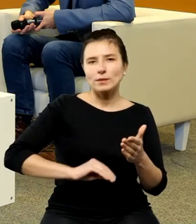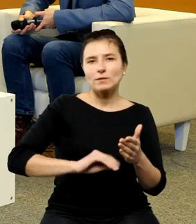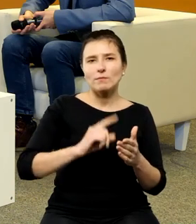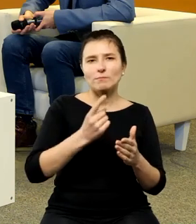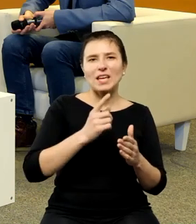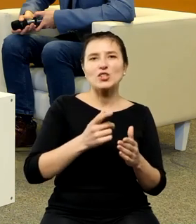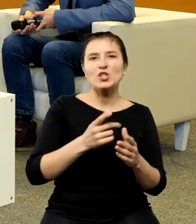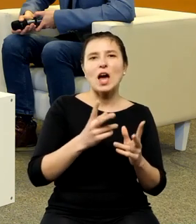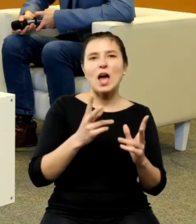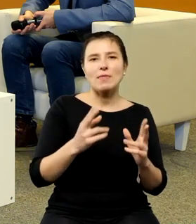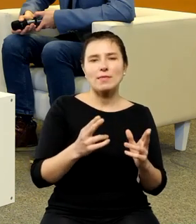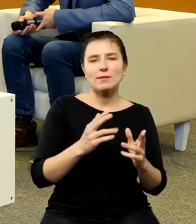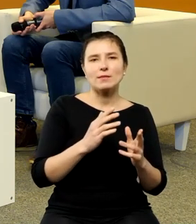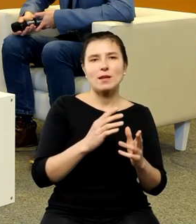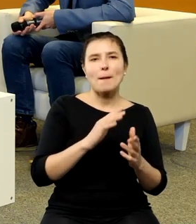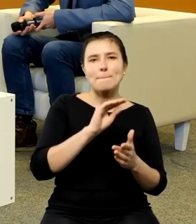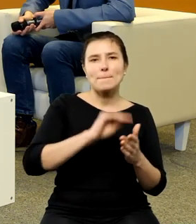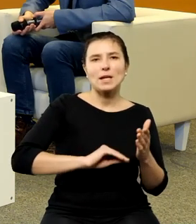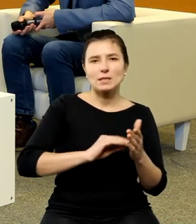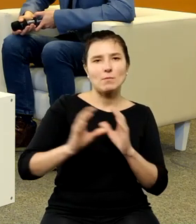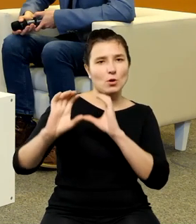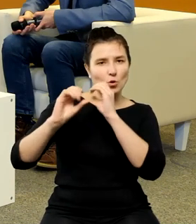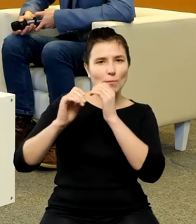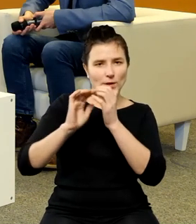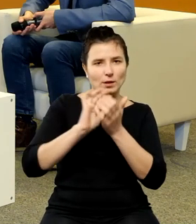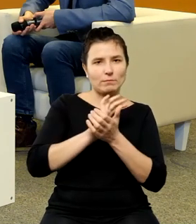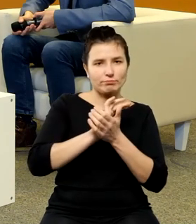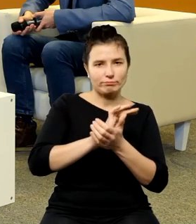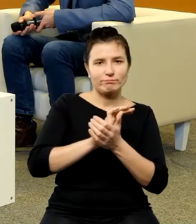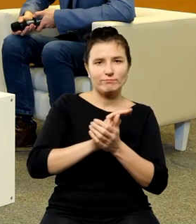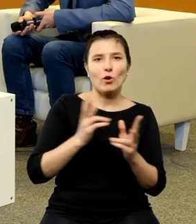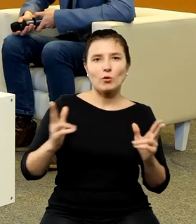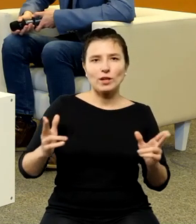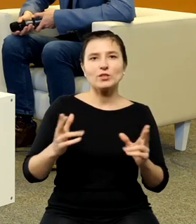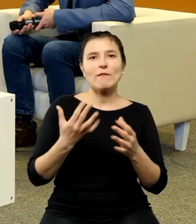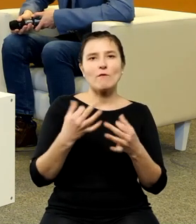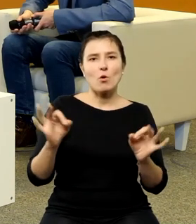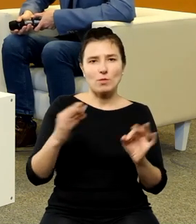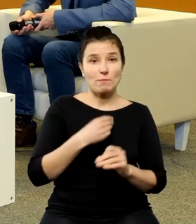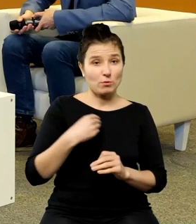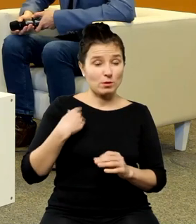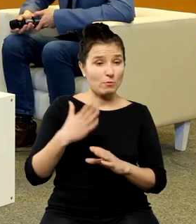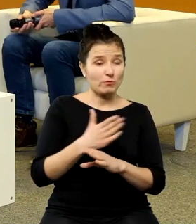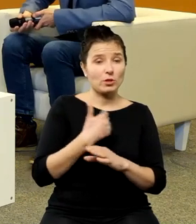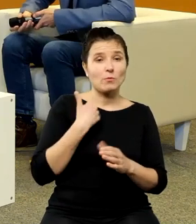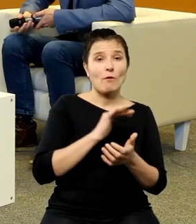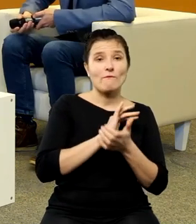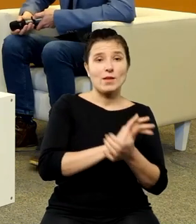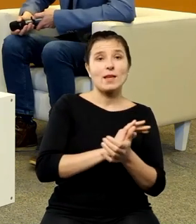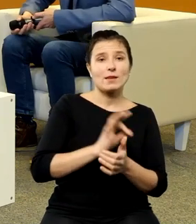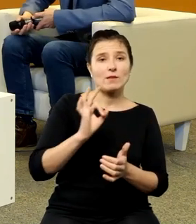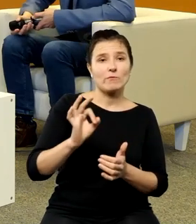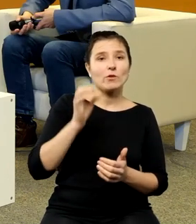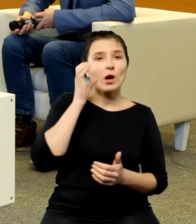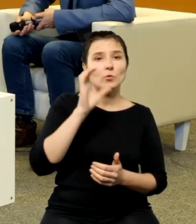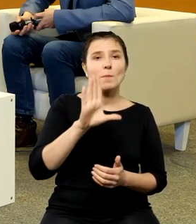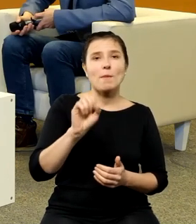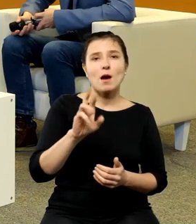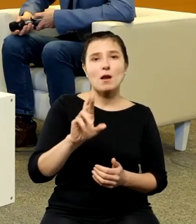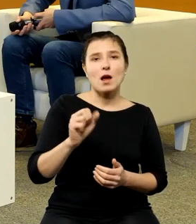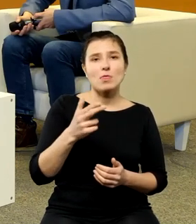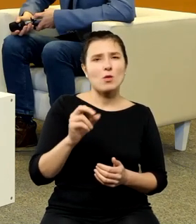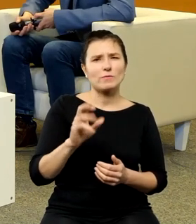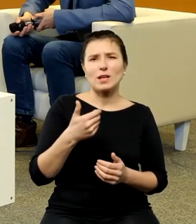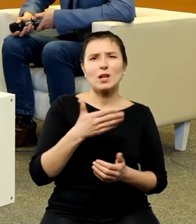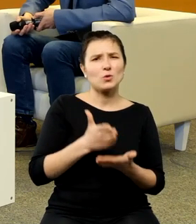pism Kopernika już w wolnej Polsce bo wcześniej jeszcze było wydanie Baranowskiego ale to już nie ma czasu żeby o tym